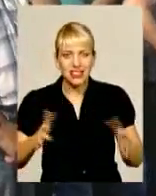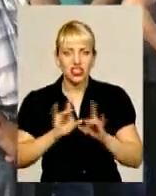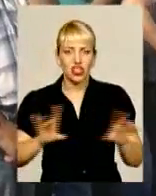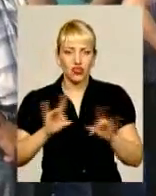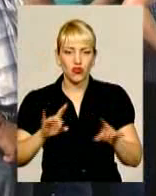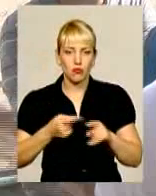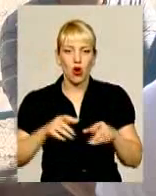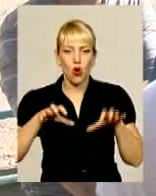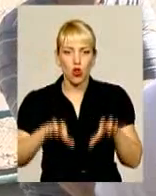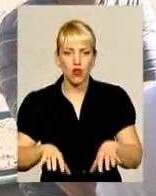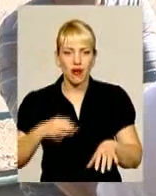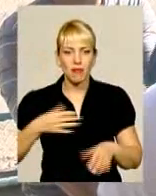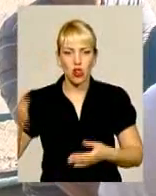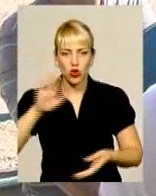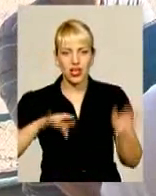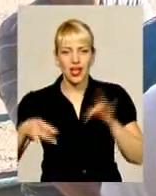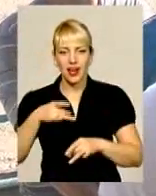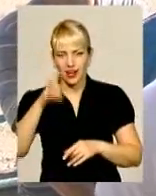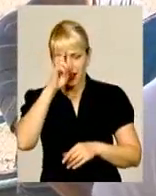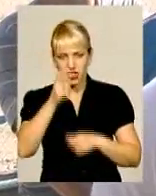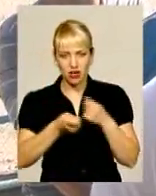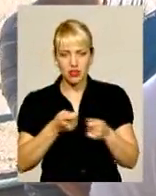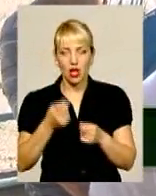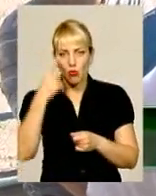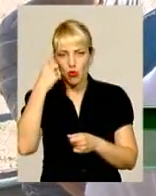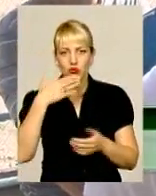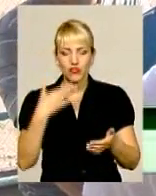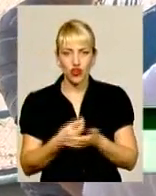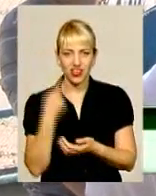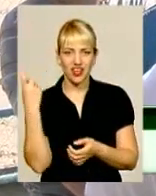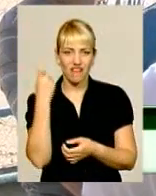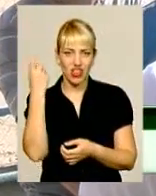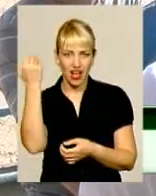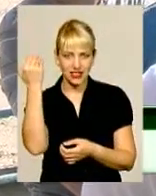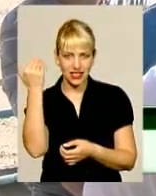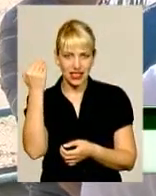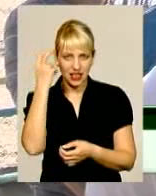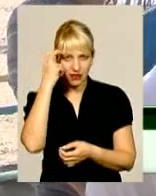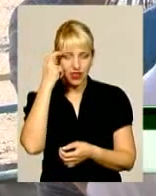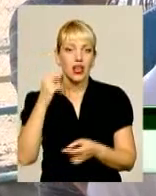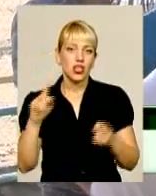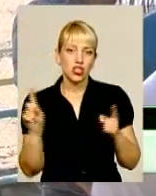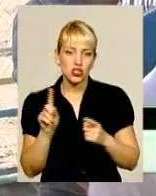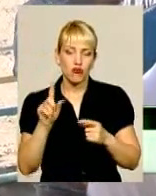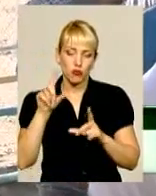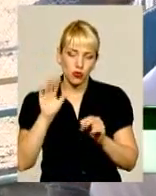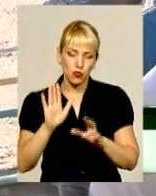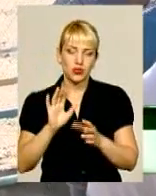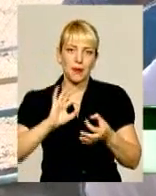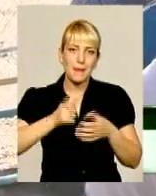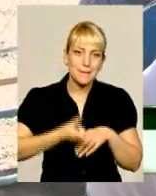райдержадміністрації. Повідомили вони своїх власників. Сказали, що в понеділок зможуть надати більш детальну